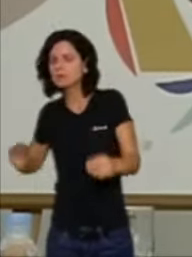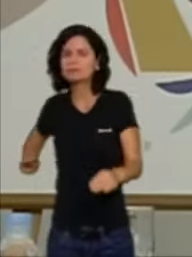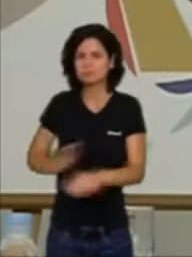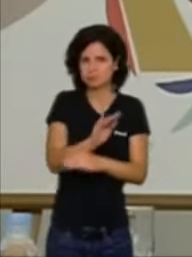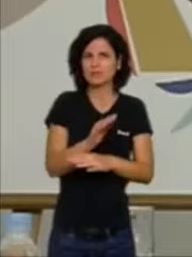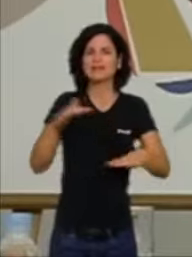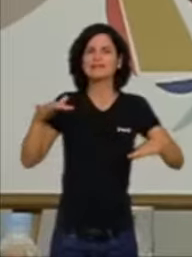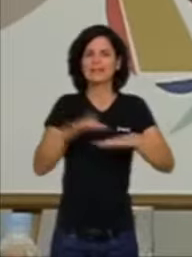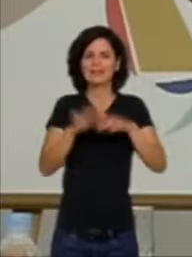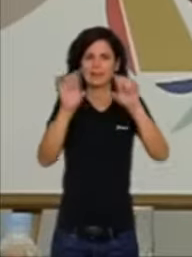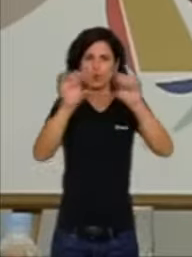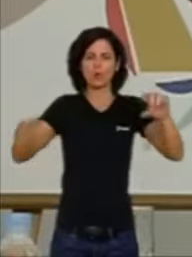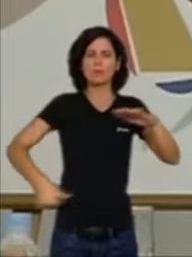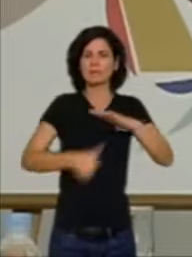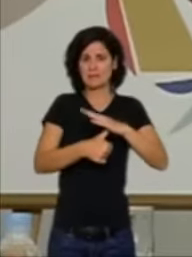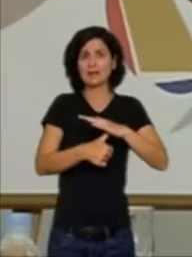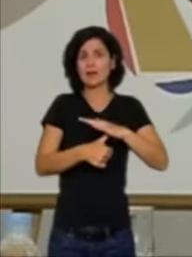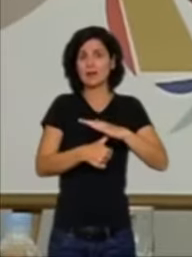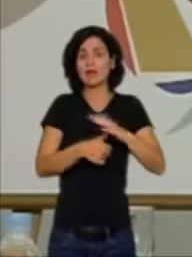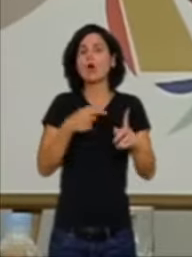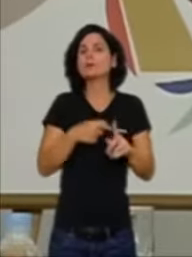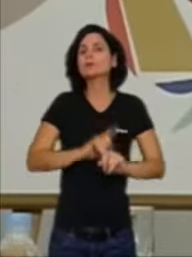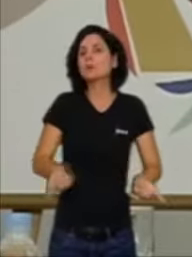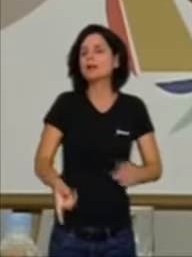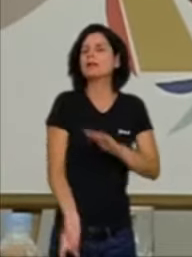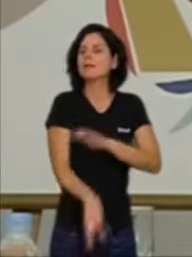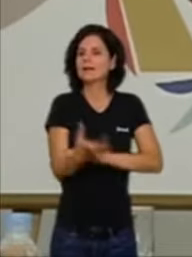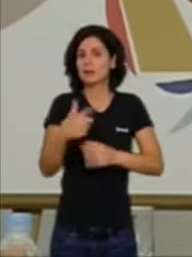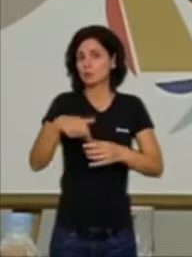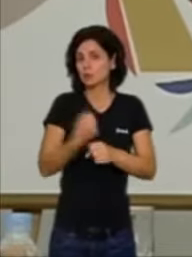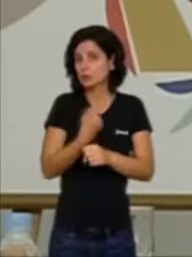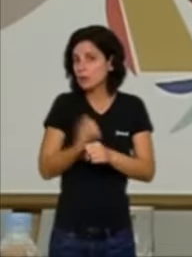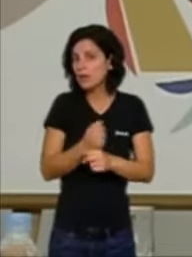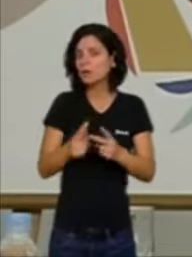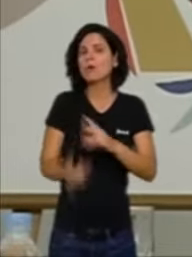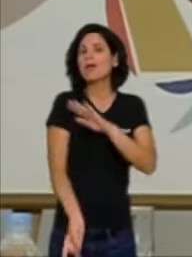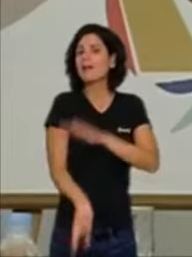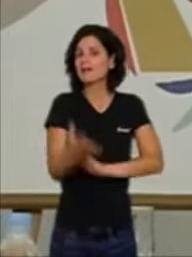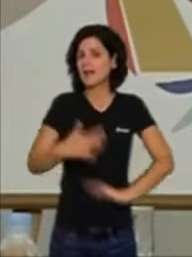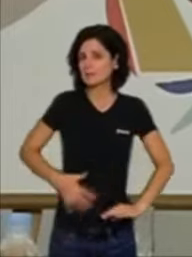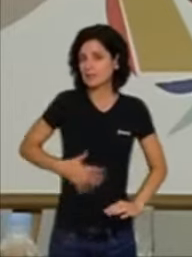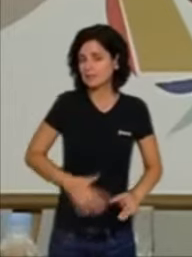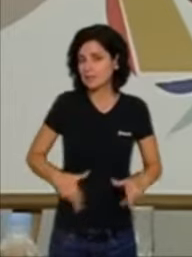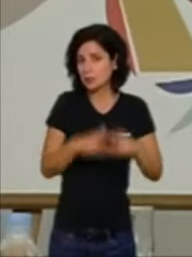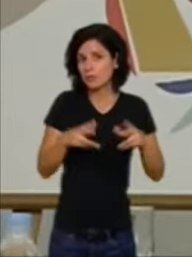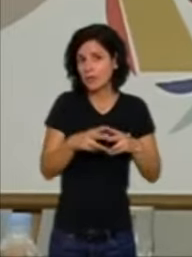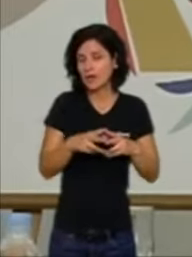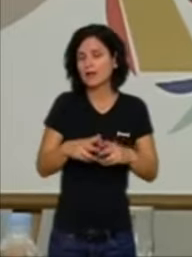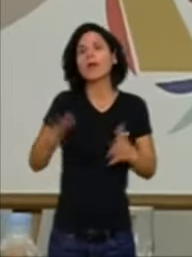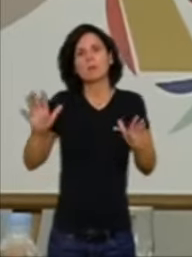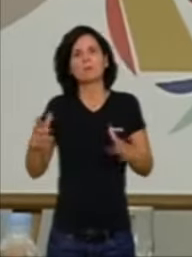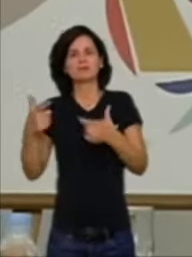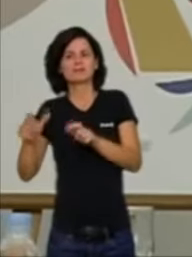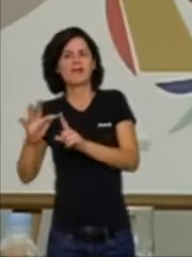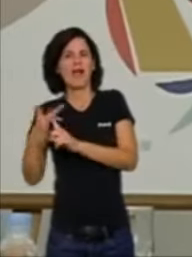empresarials per a que creen ocupació, per a que creen benestar, etcètera. L'àmbit cultural també és un